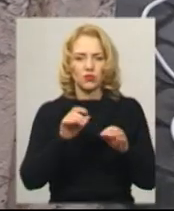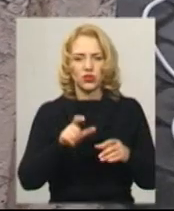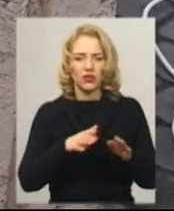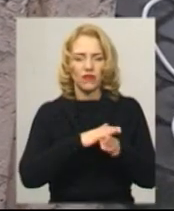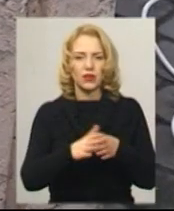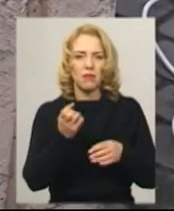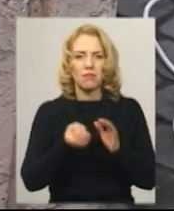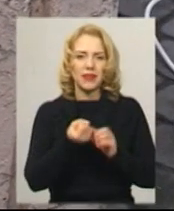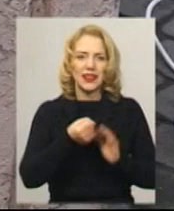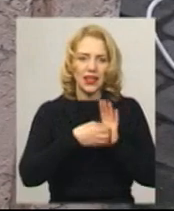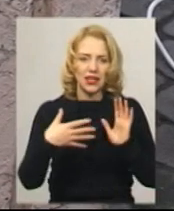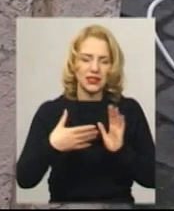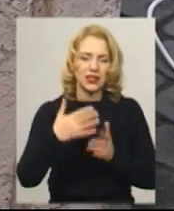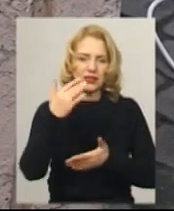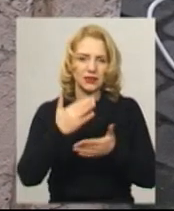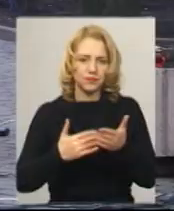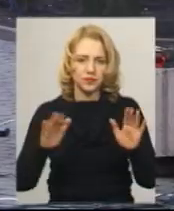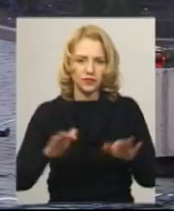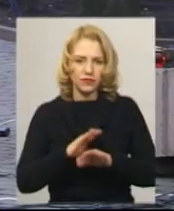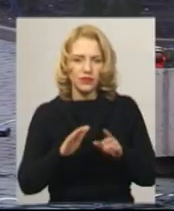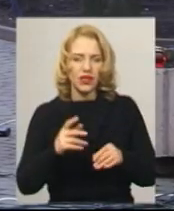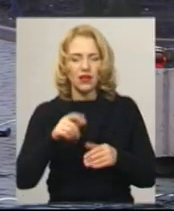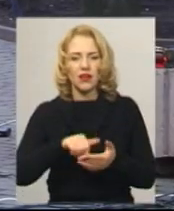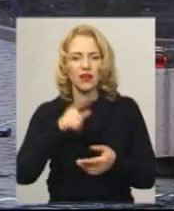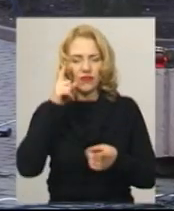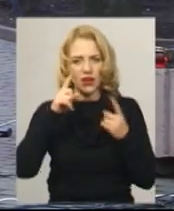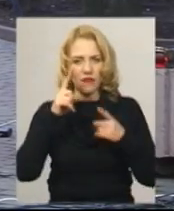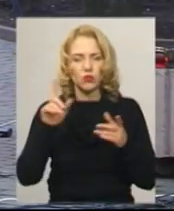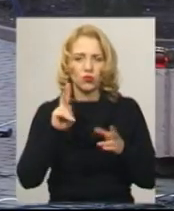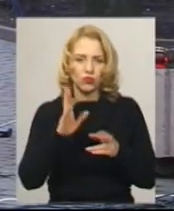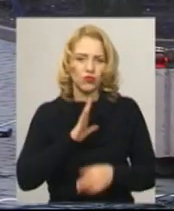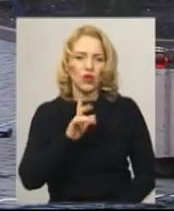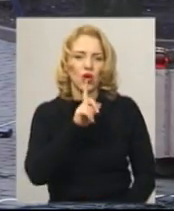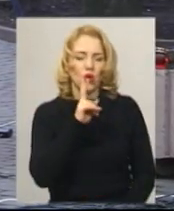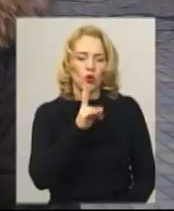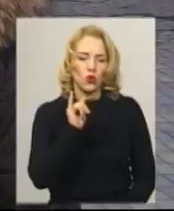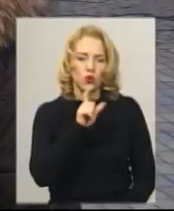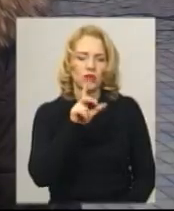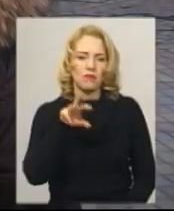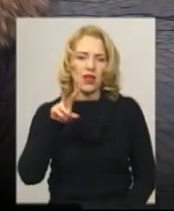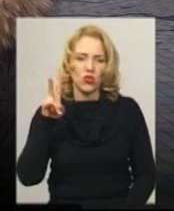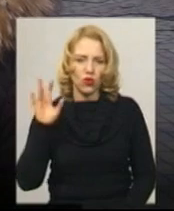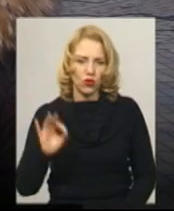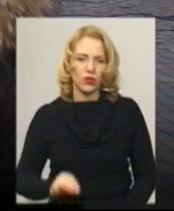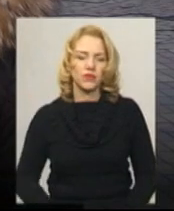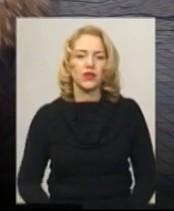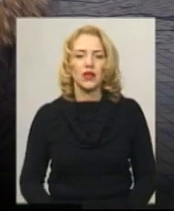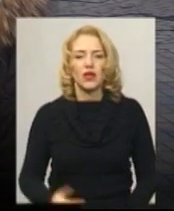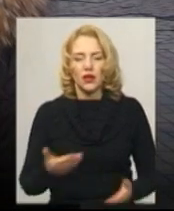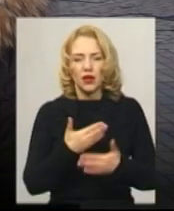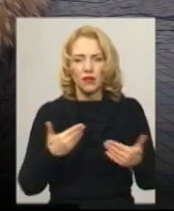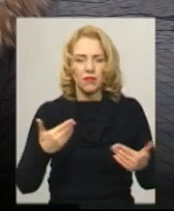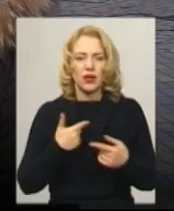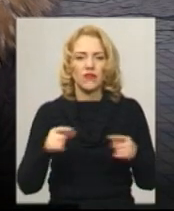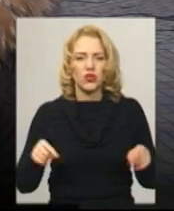гурту «Скрябін», лідером якого був Андрій Кузьменко, каже організаторка закладу Анастасія Кришталь. «Ми вшеновуємо пам'ять патріота